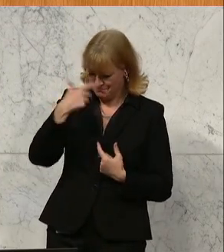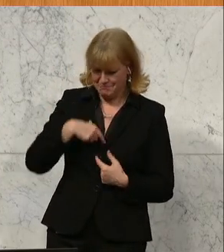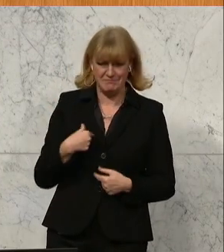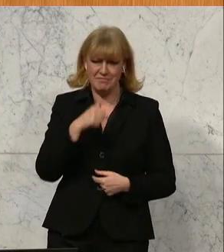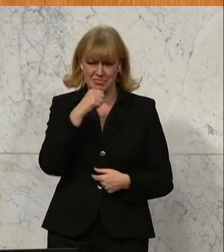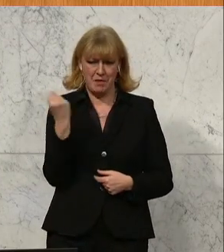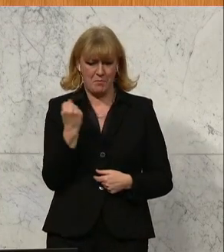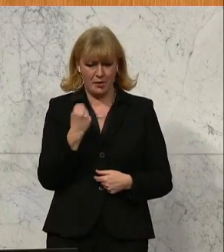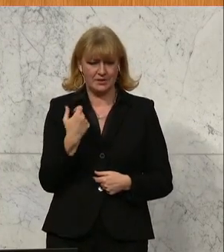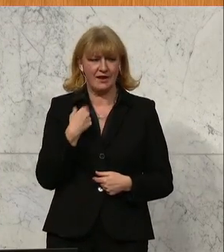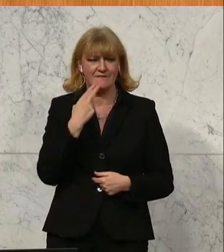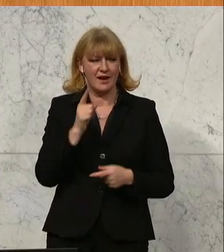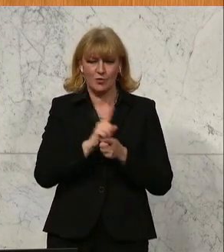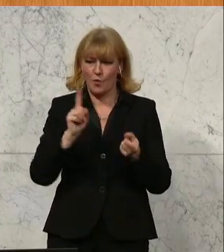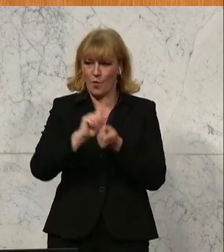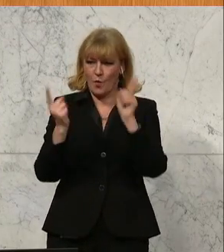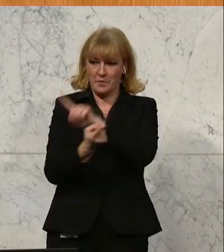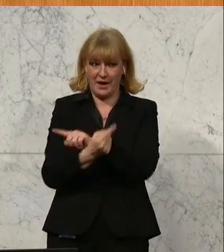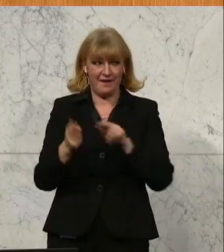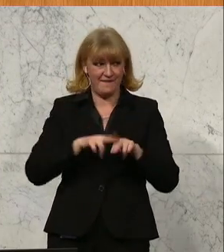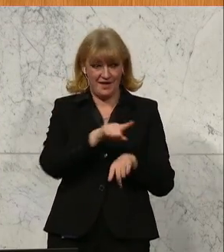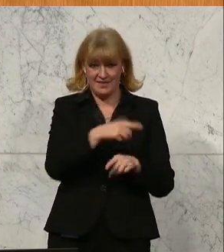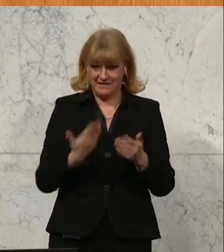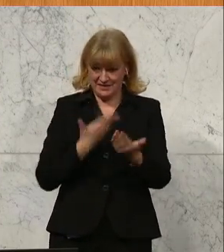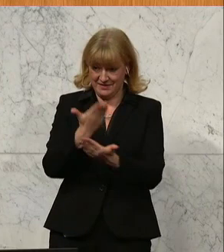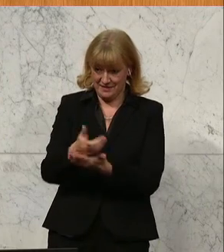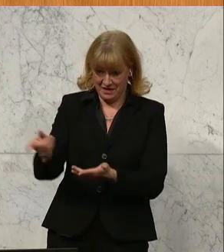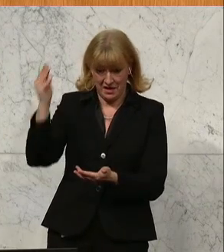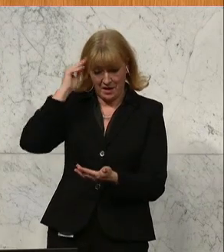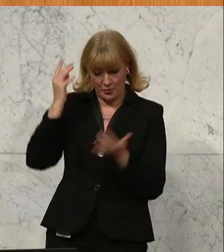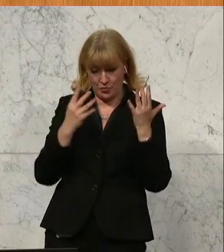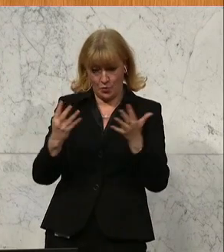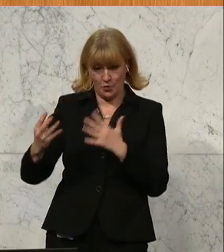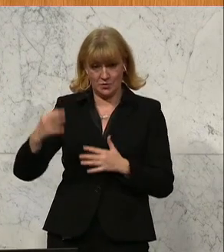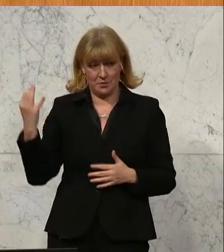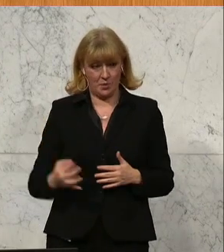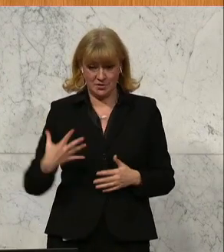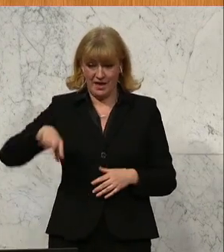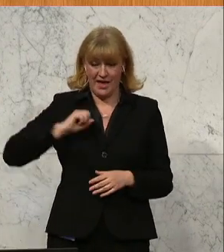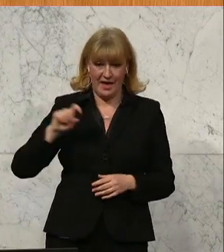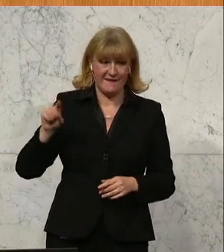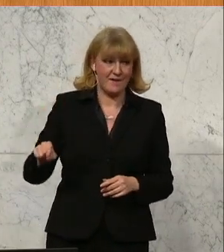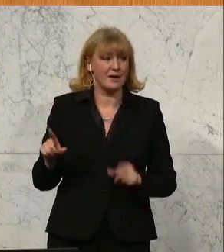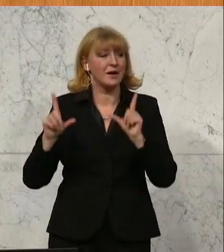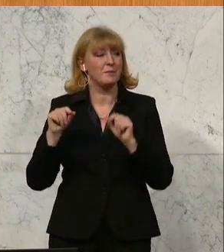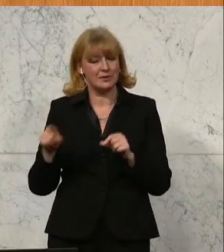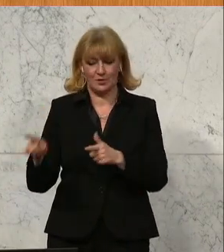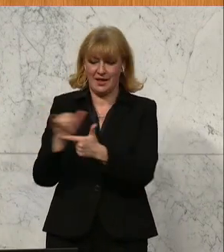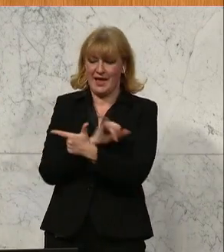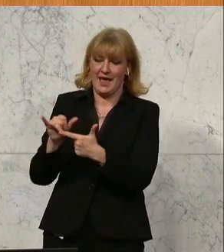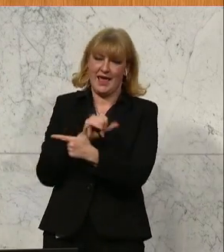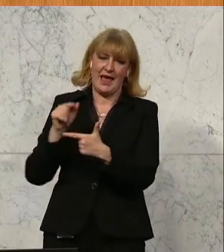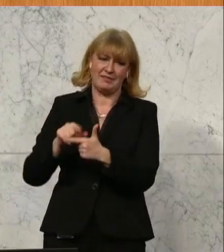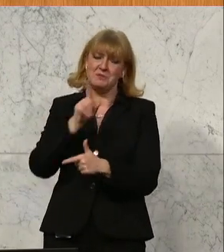umkehren und Ihnen entgegnen, wer bei dem, was er hier vorlegt, glaubt, dass es ein 99%iger Erfolg ist, der ist entweder ein